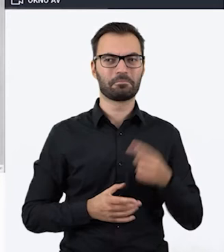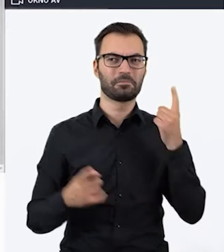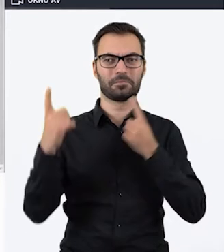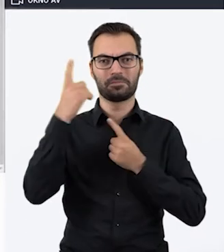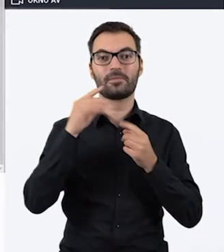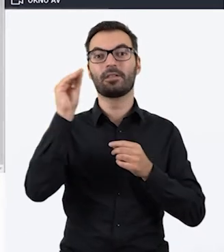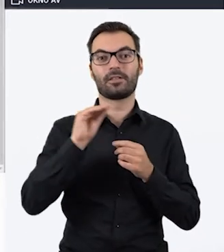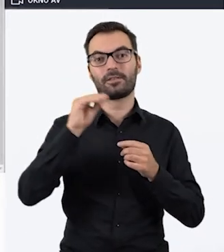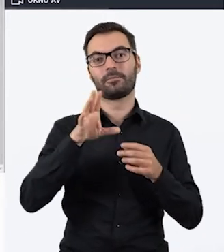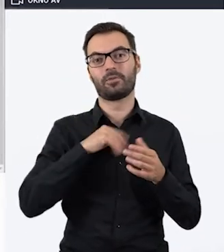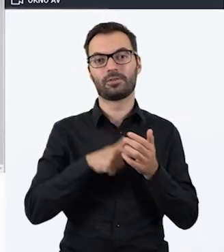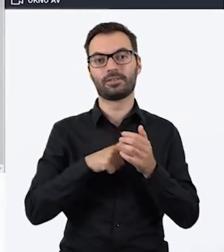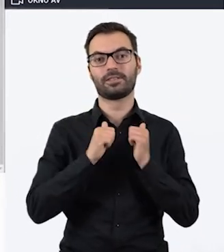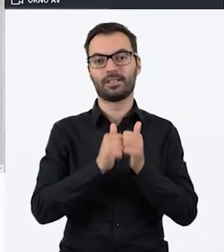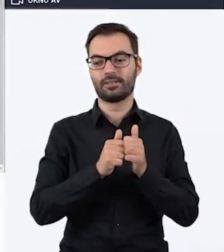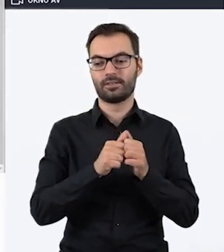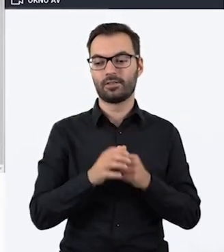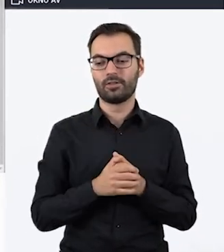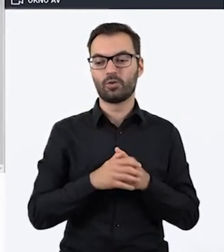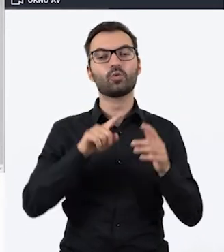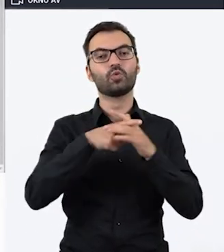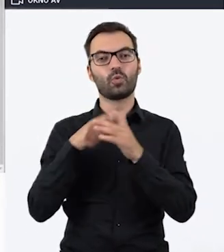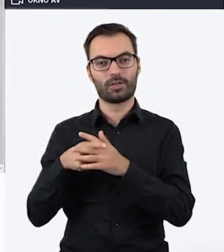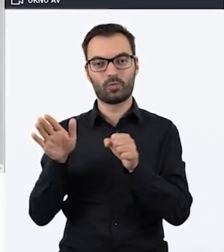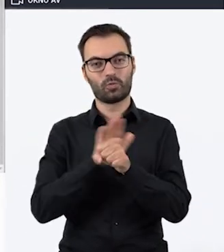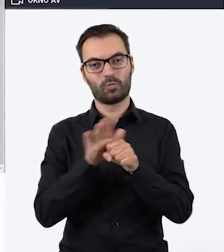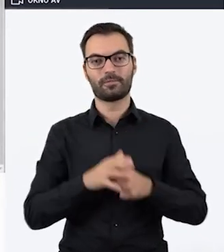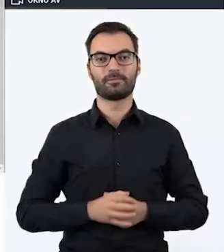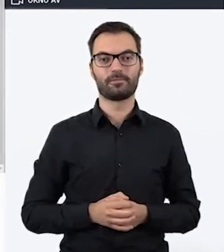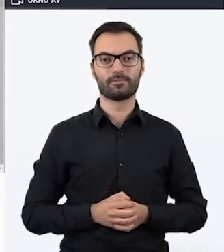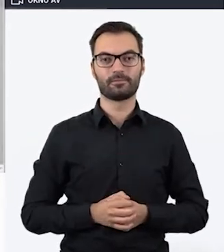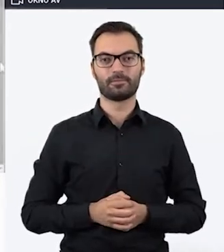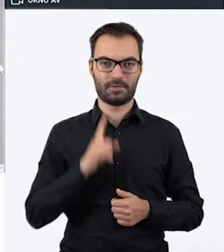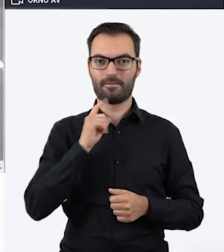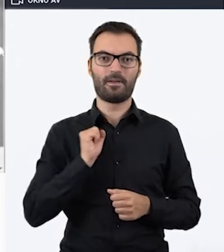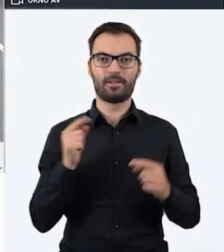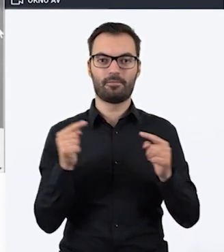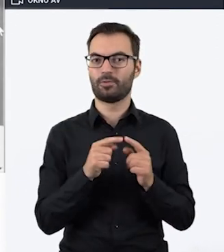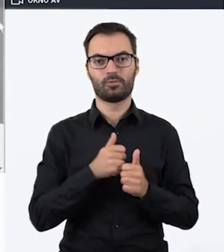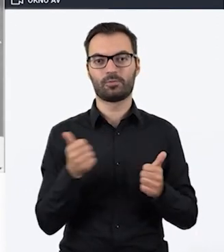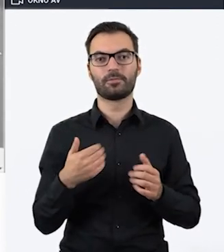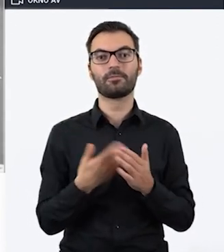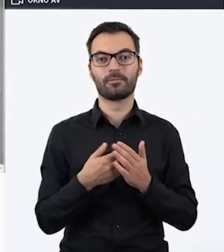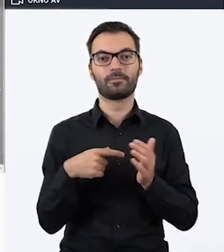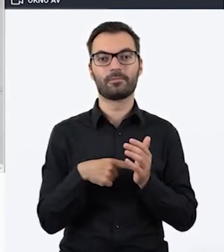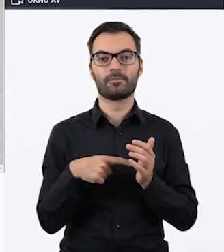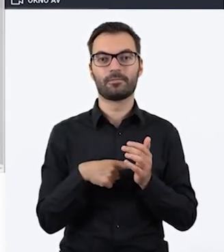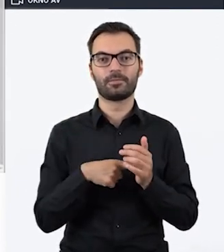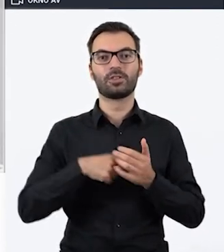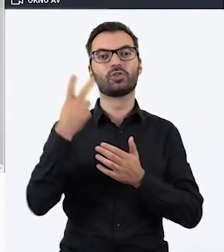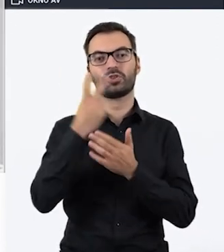Myślę, że… A, jeszcze może też być zadanie z lukami. To o tym jeszcze mogłabym wspomnieć. To też fajnie się sprawdza, ponieważ